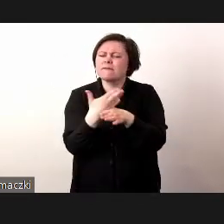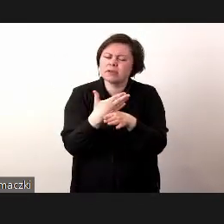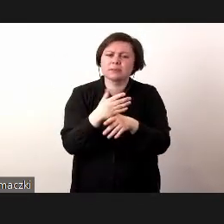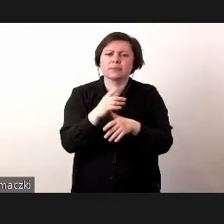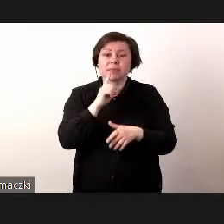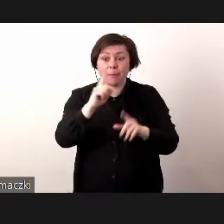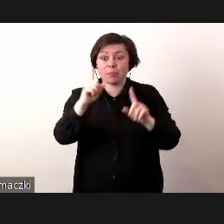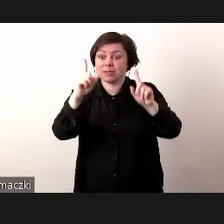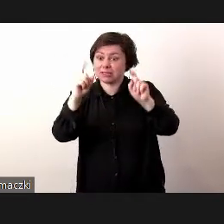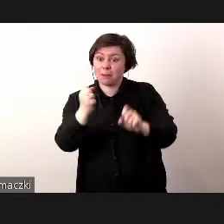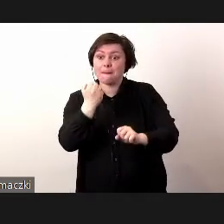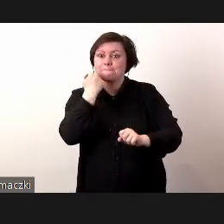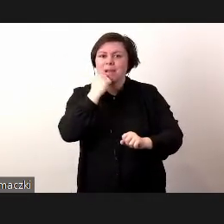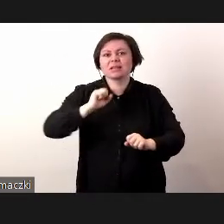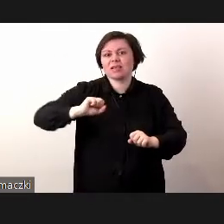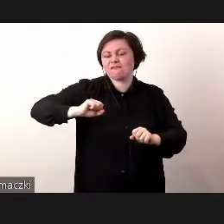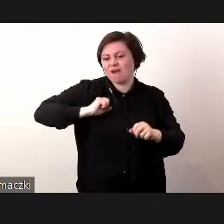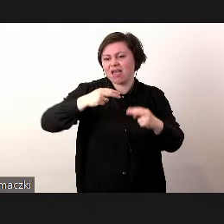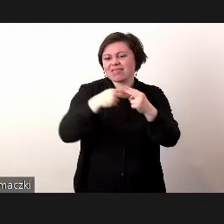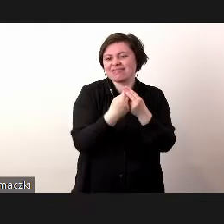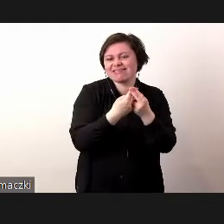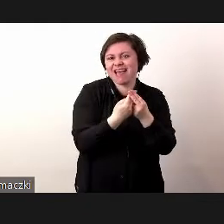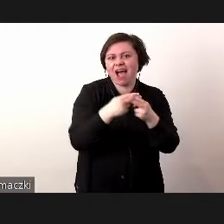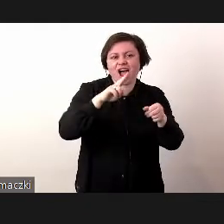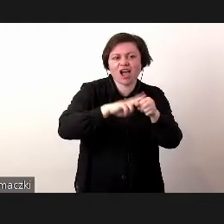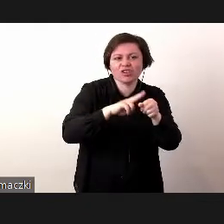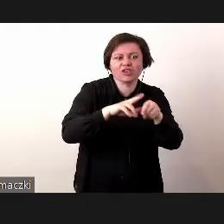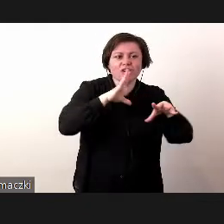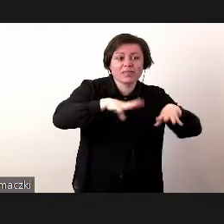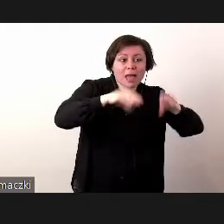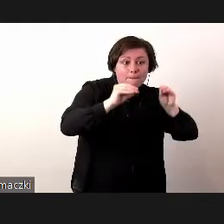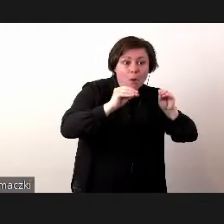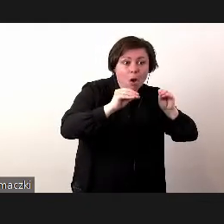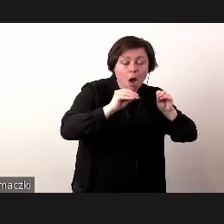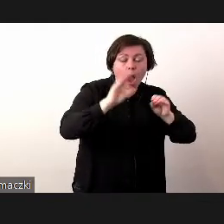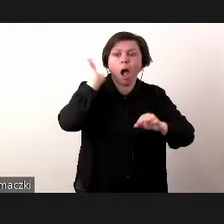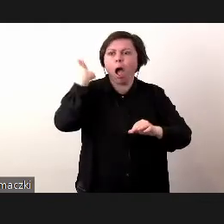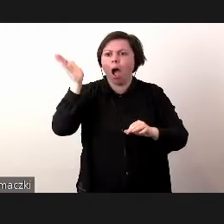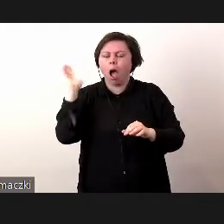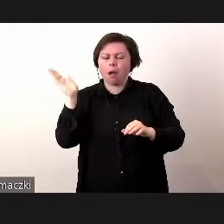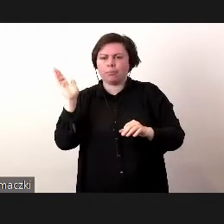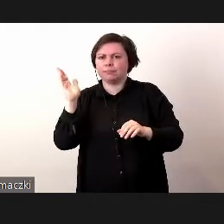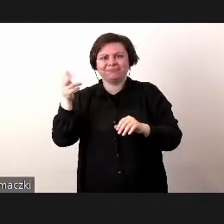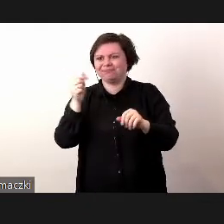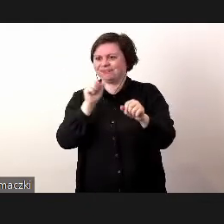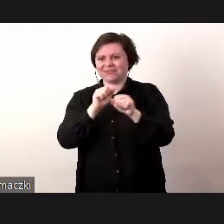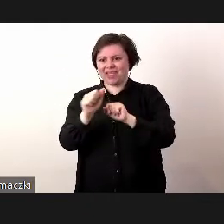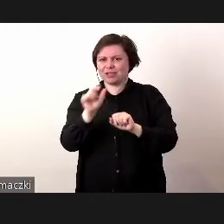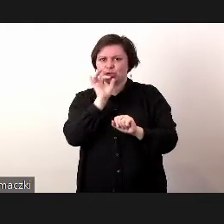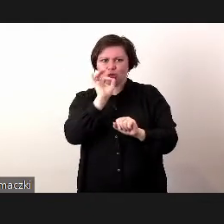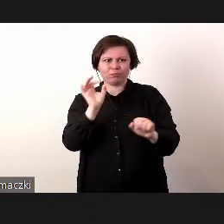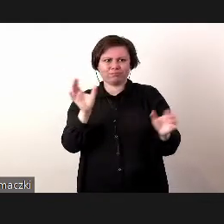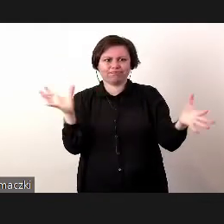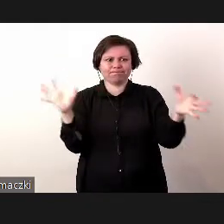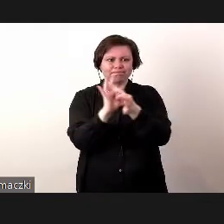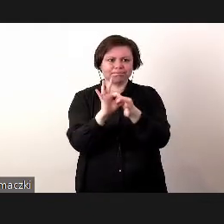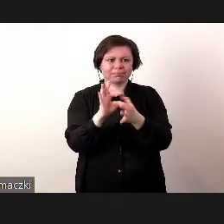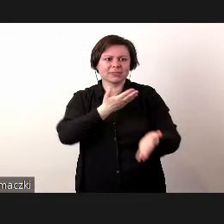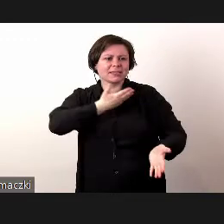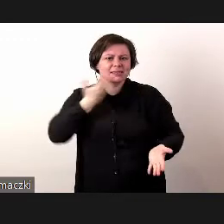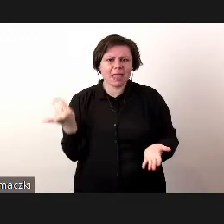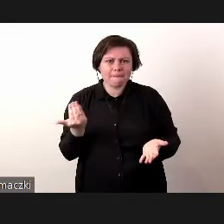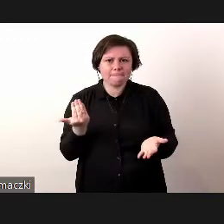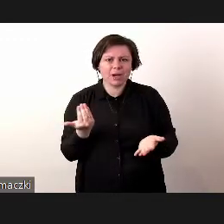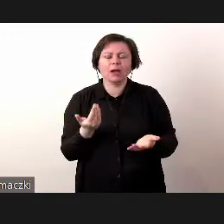zaczęły od bardzo fajnego narzędzia na początku, tylko potem nie jest to ze sobą w żaden sposób połączone,